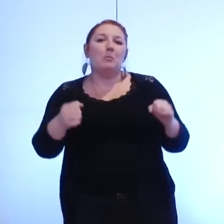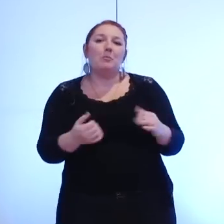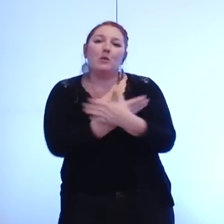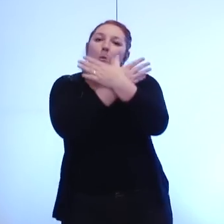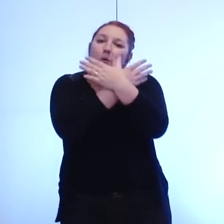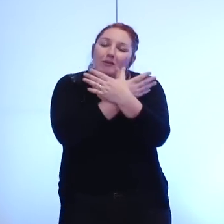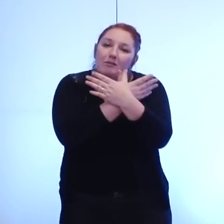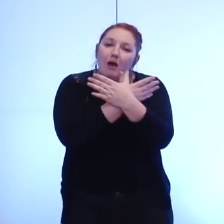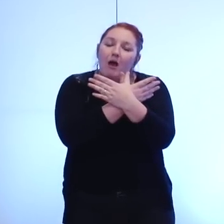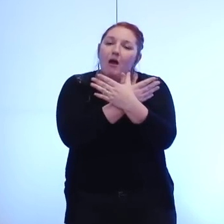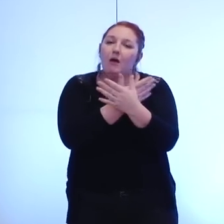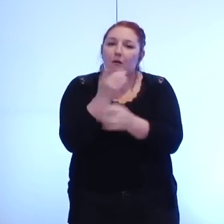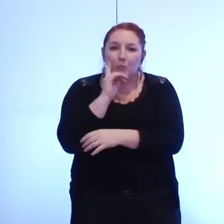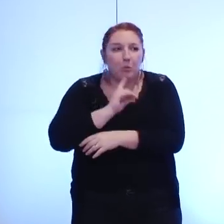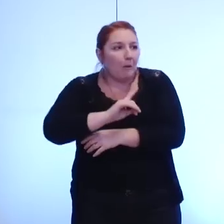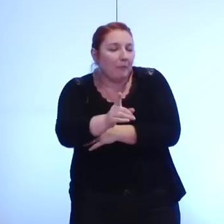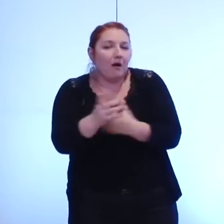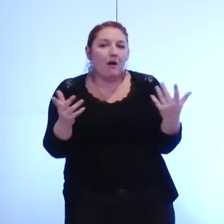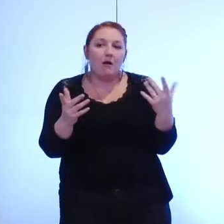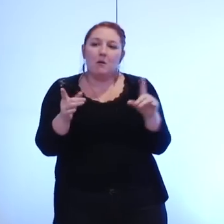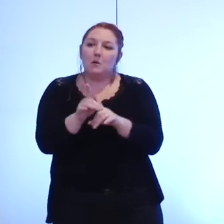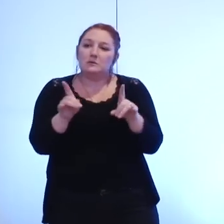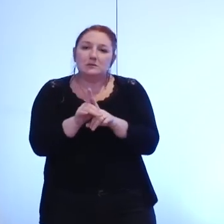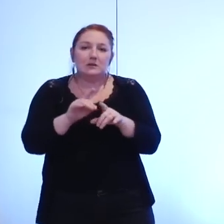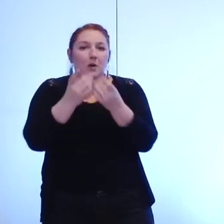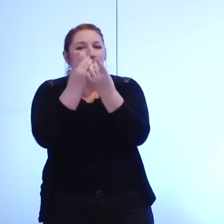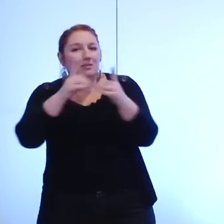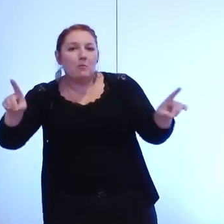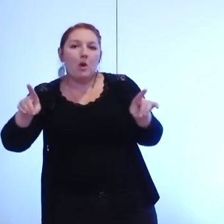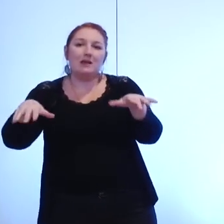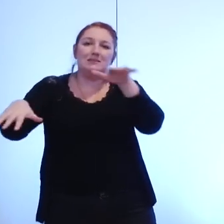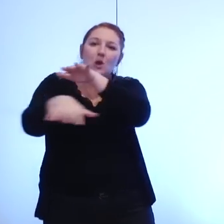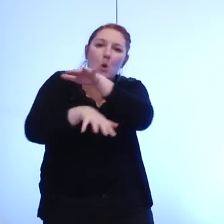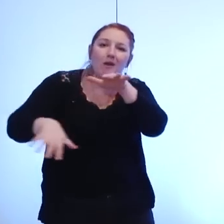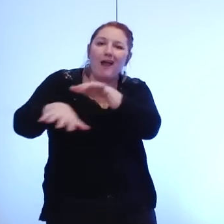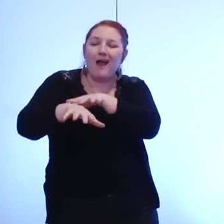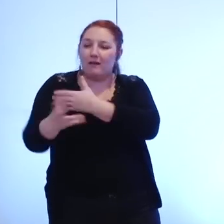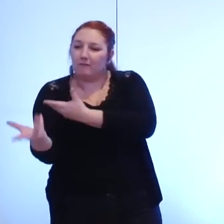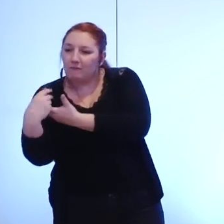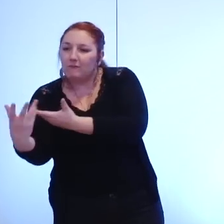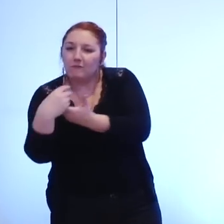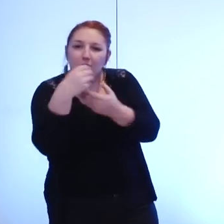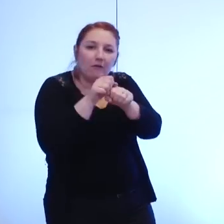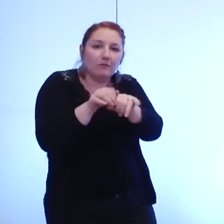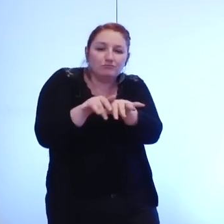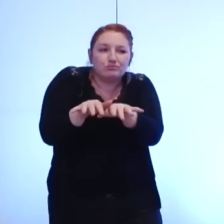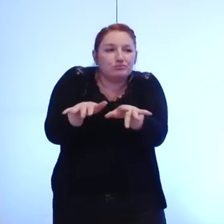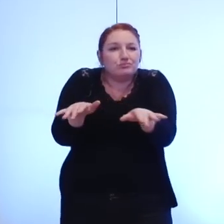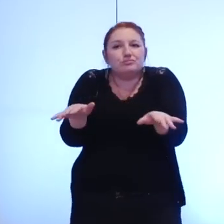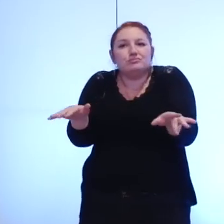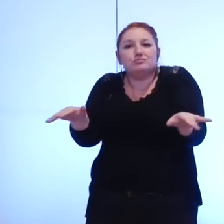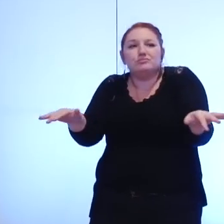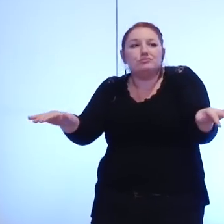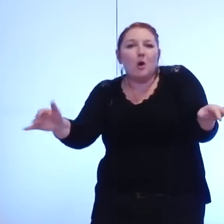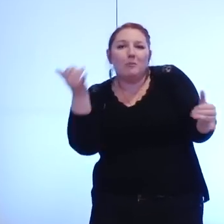possibilité dans tout ce qui se met en place aujourd'hui autour de la démocratie locale de pouvoir infuser transpirer faire